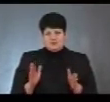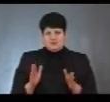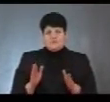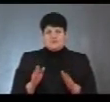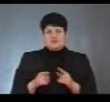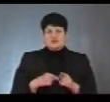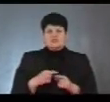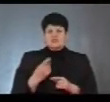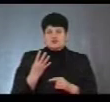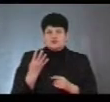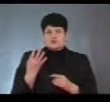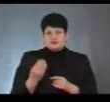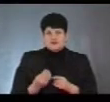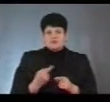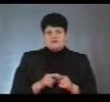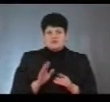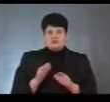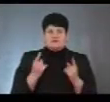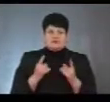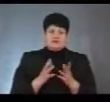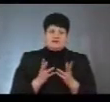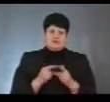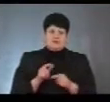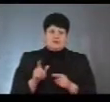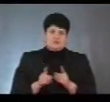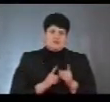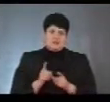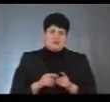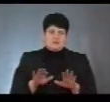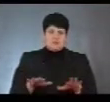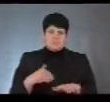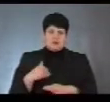4 дні? якраз буде дуже велика кількість людей змінювати місце голосування.